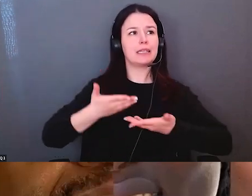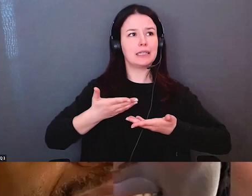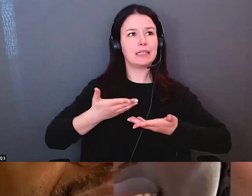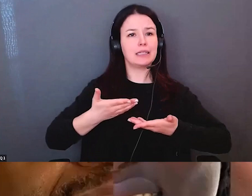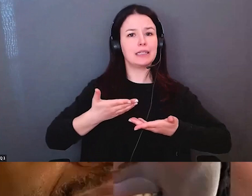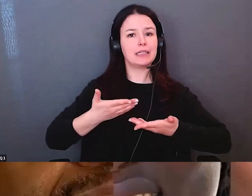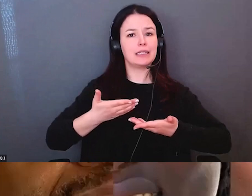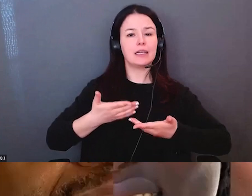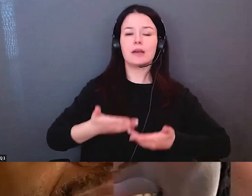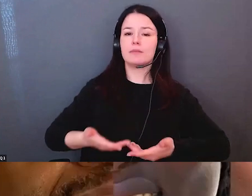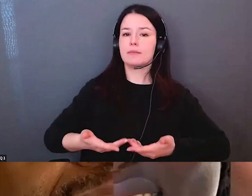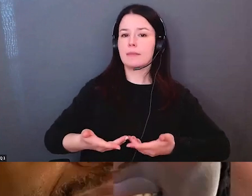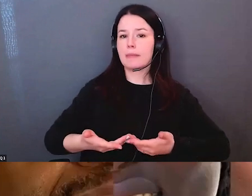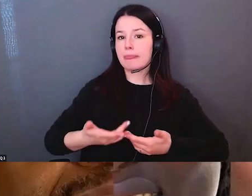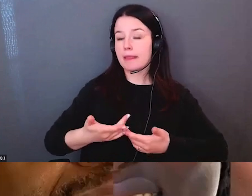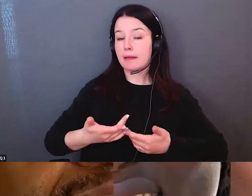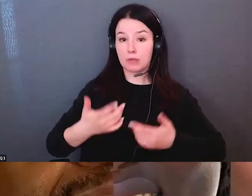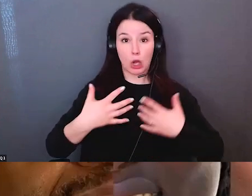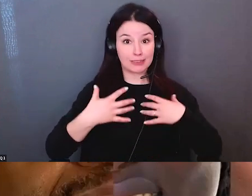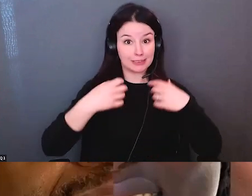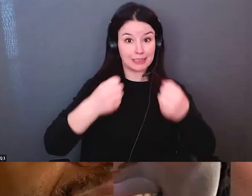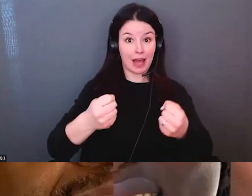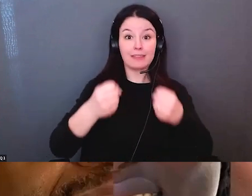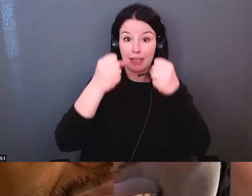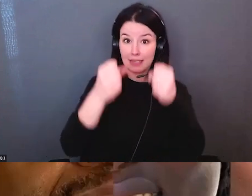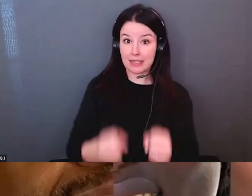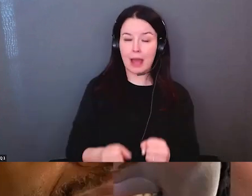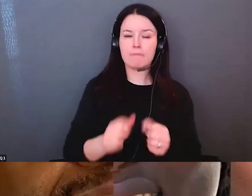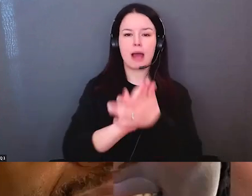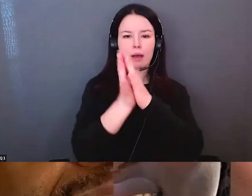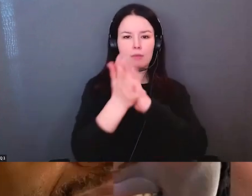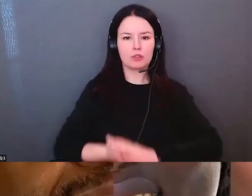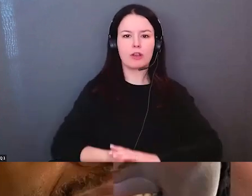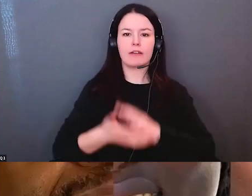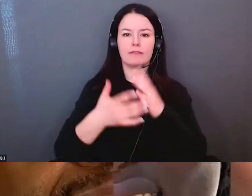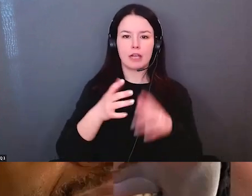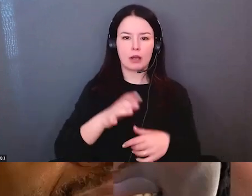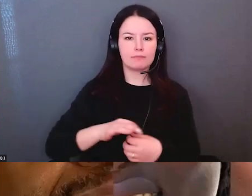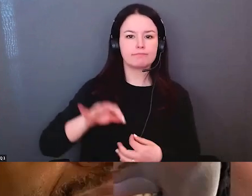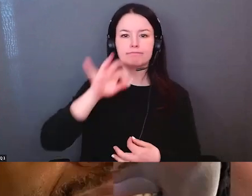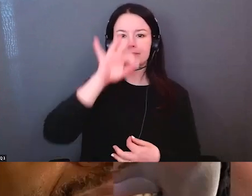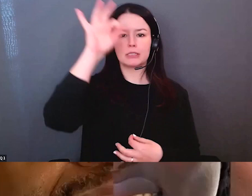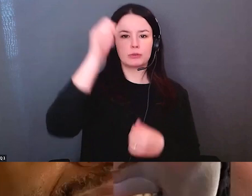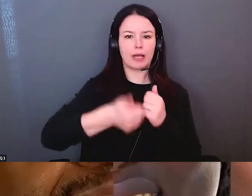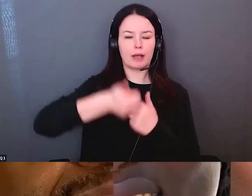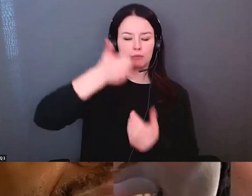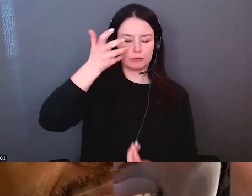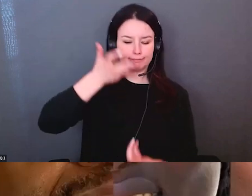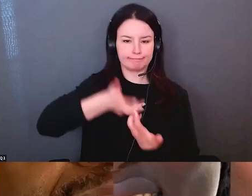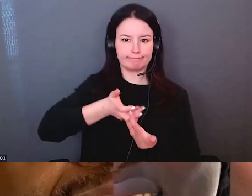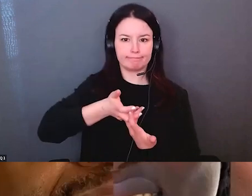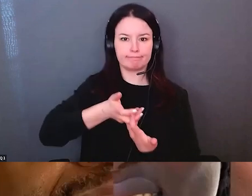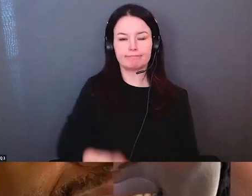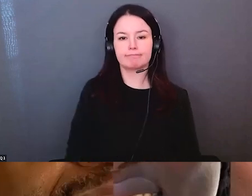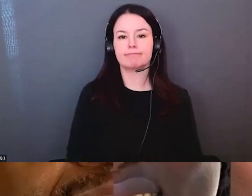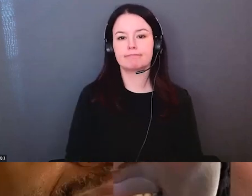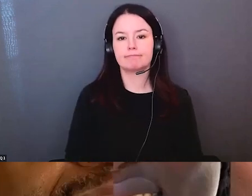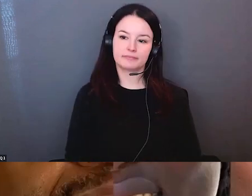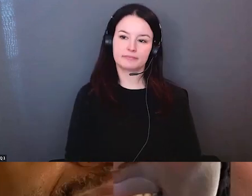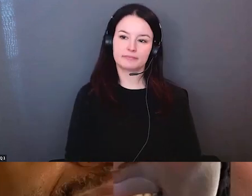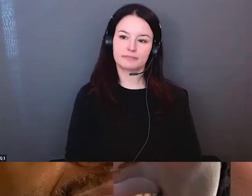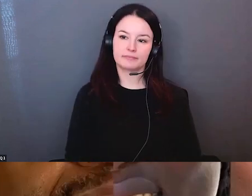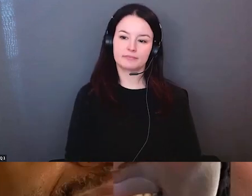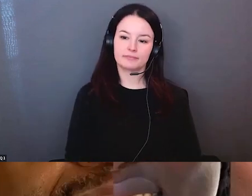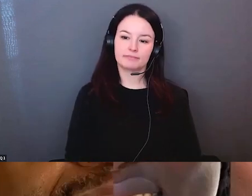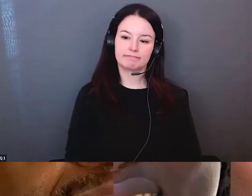formes de vie en fait. Et je vous invite tous, à mesure que je partage